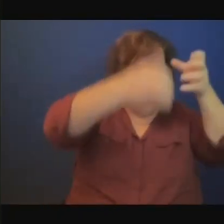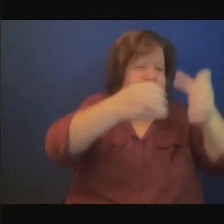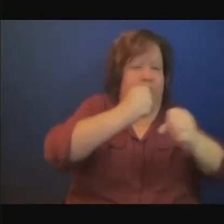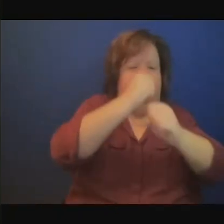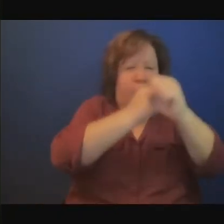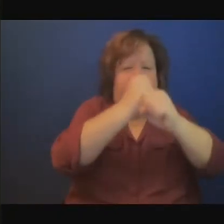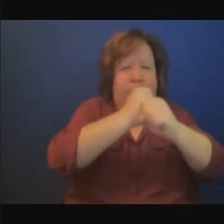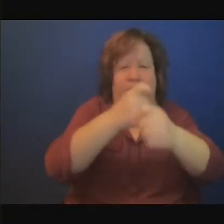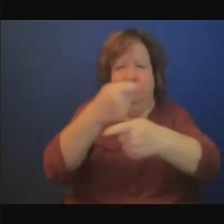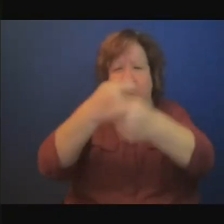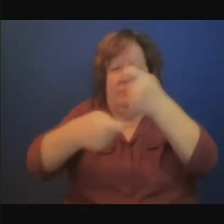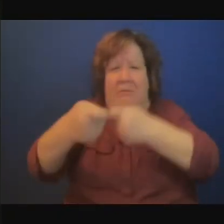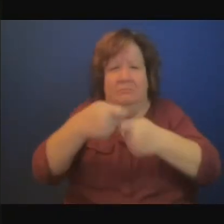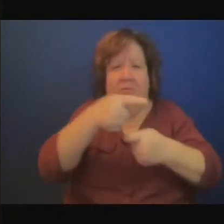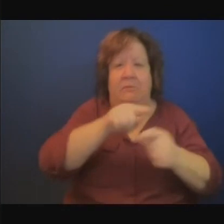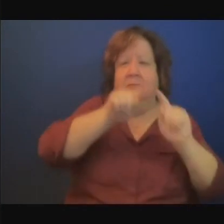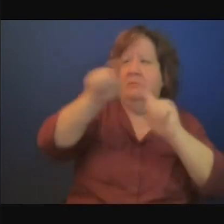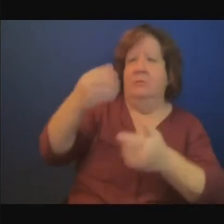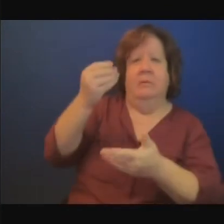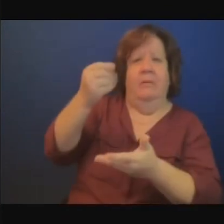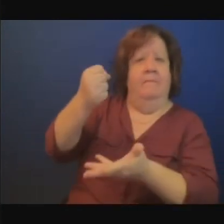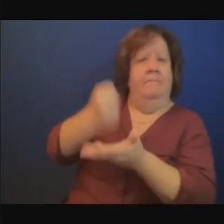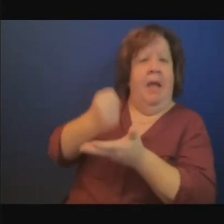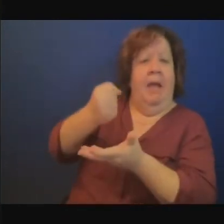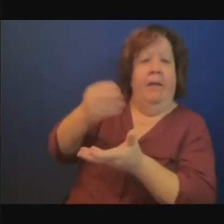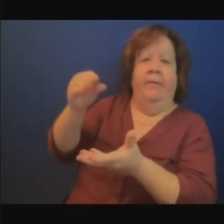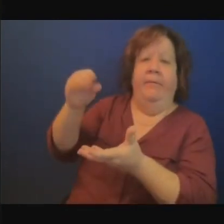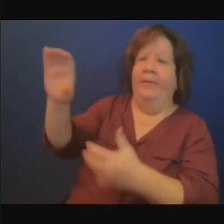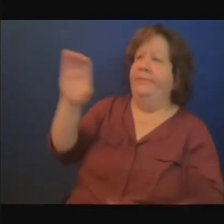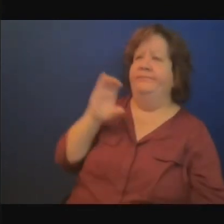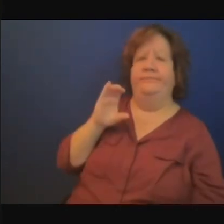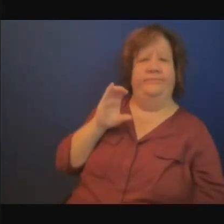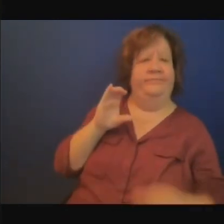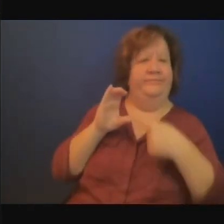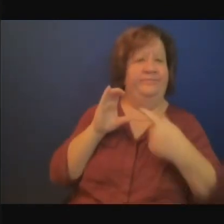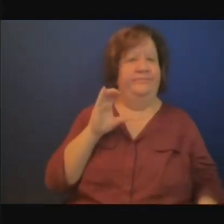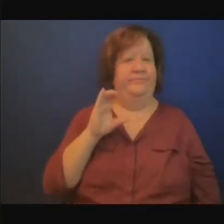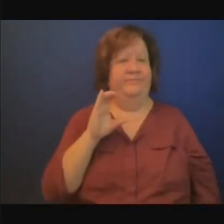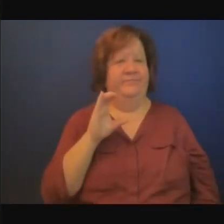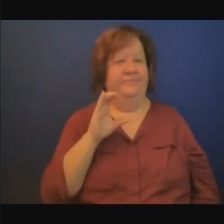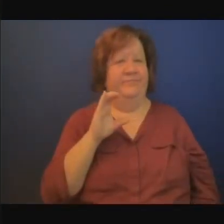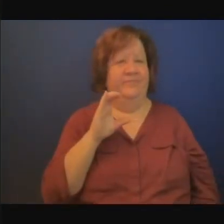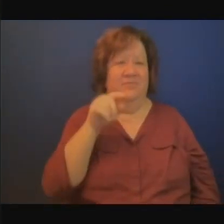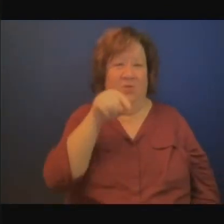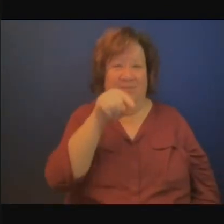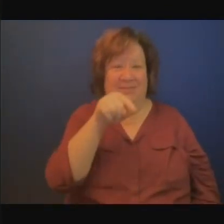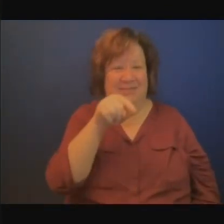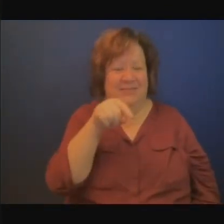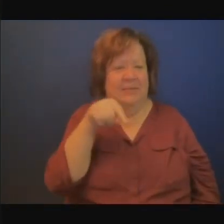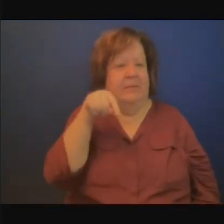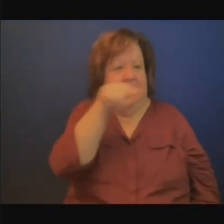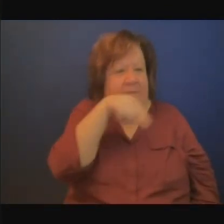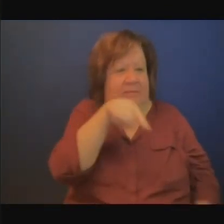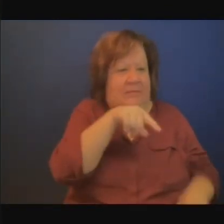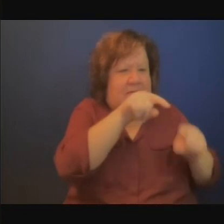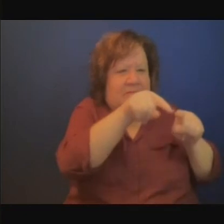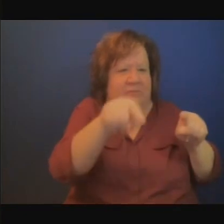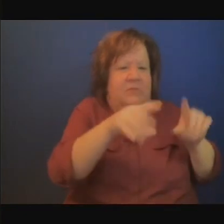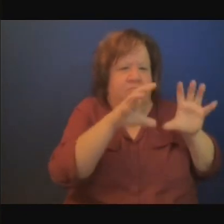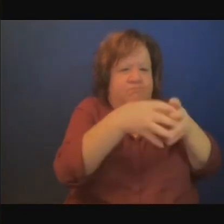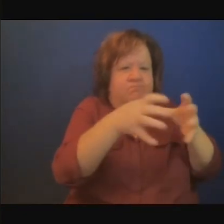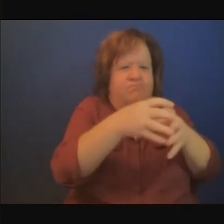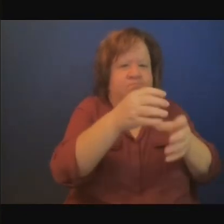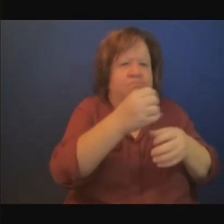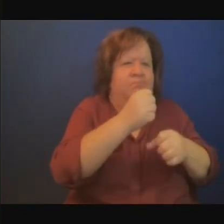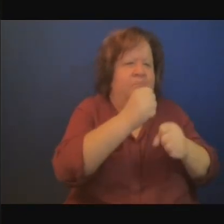viennent qui savent comment mettre en place des projets négocier obtenir les fonds mais Anita a parlé d'un